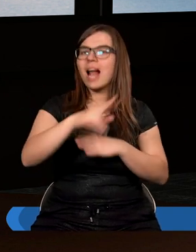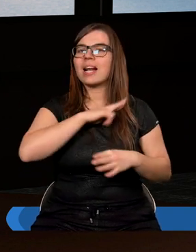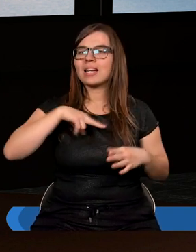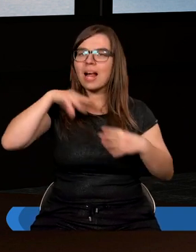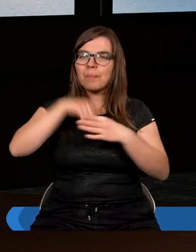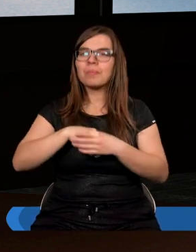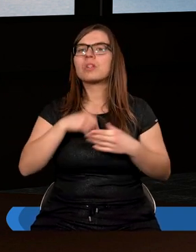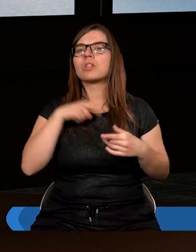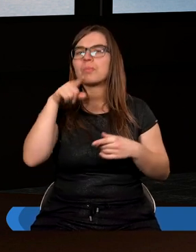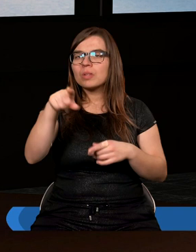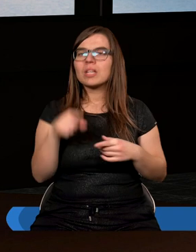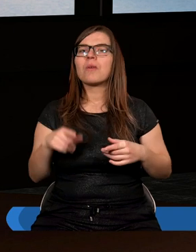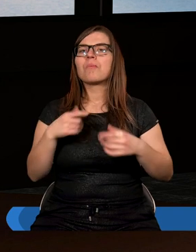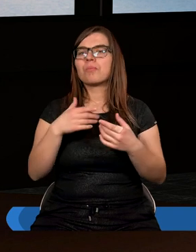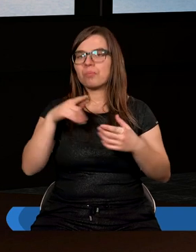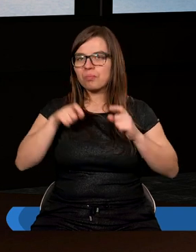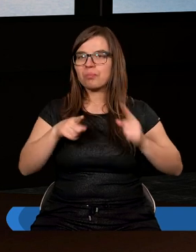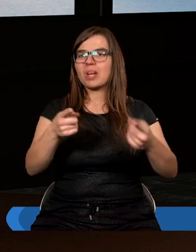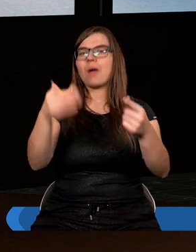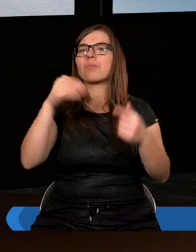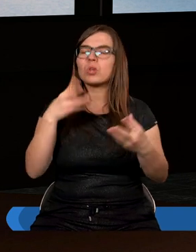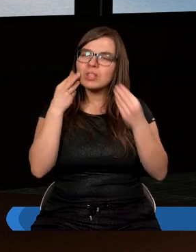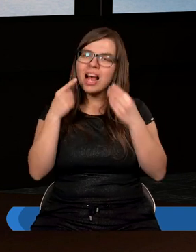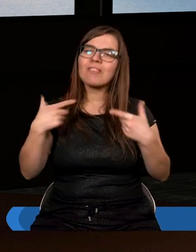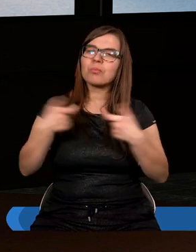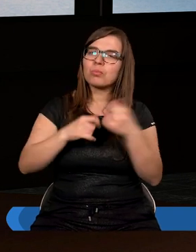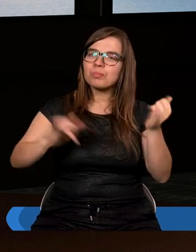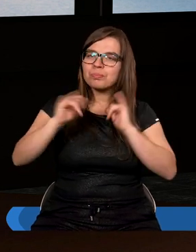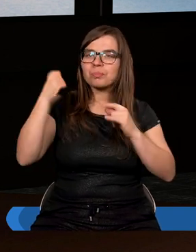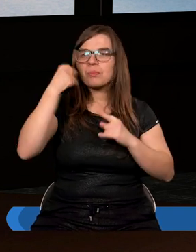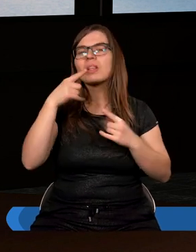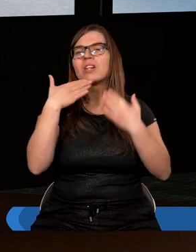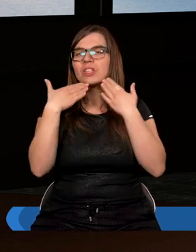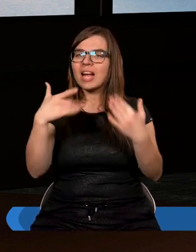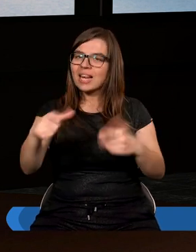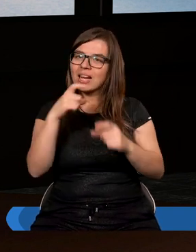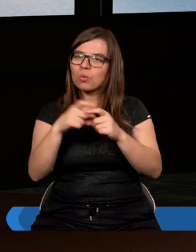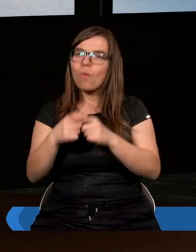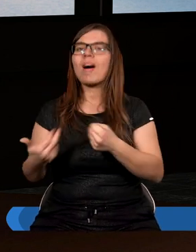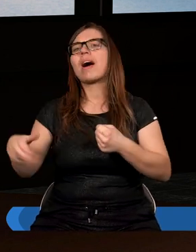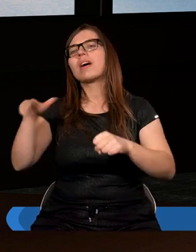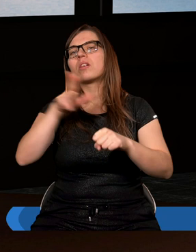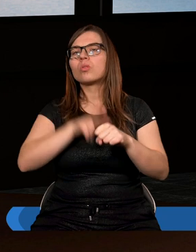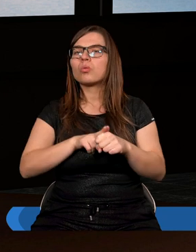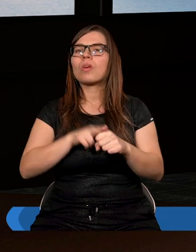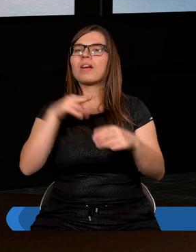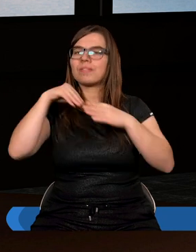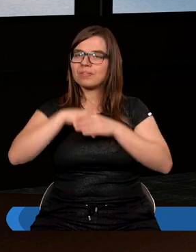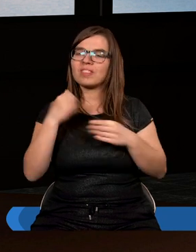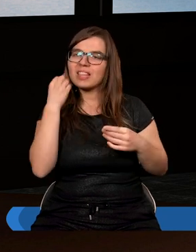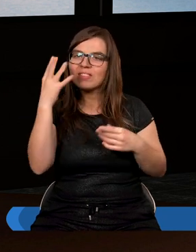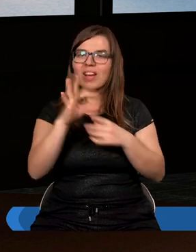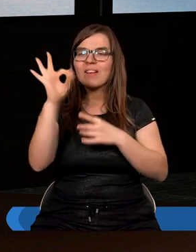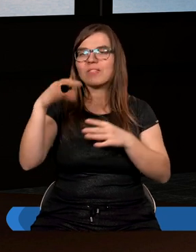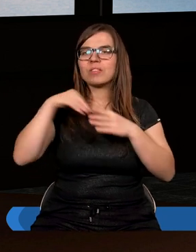żeby nasze grzechy mogły być wybaczone, żebyśmy mogli być oczyszczeni. Dziękujemy Ci za Twoje słowo, które przetrwało